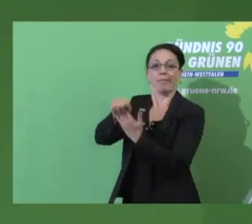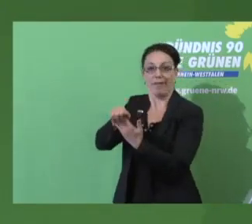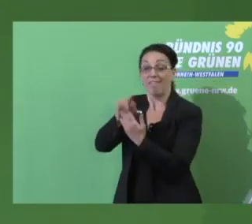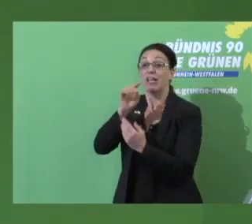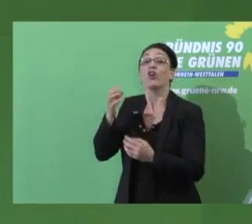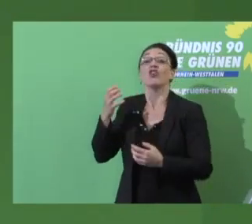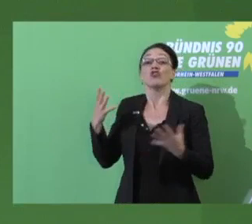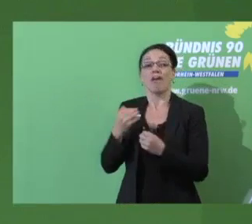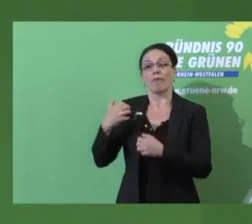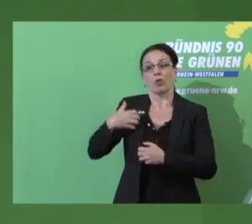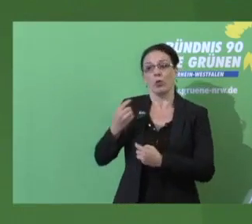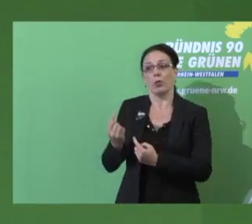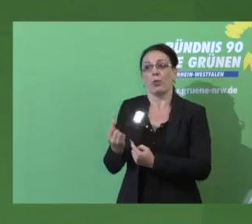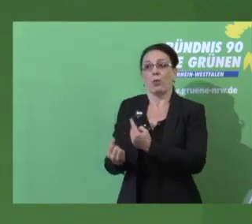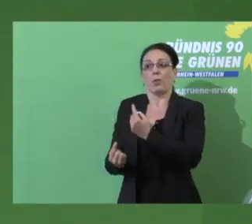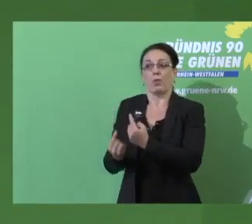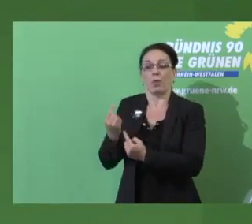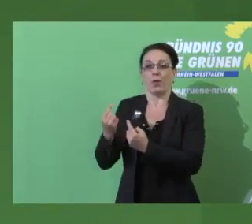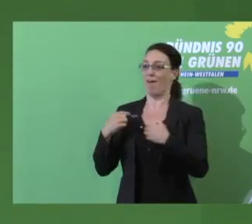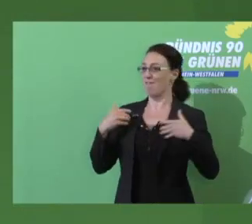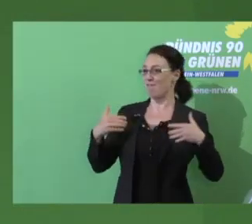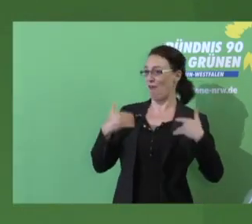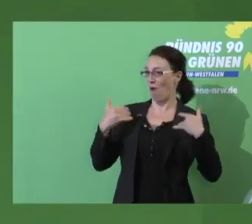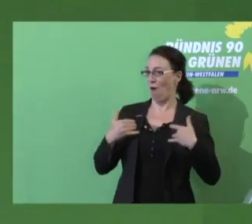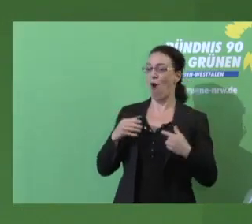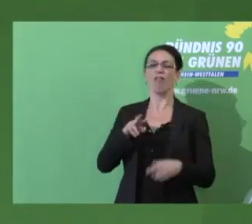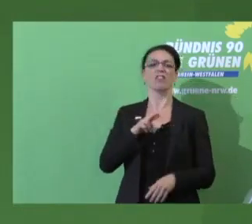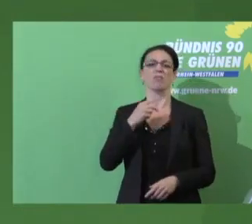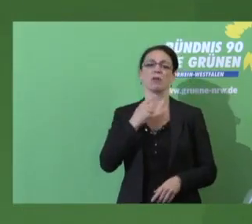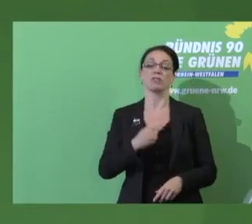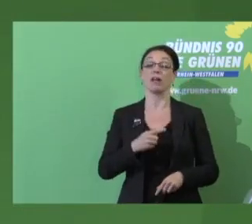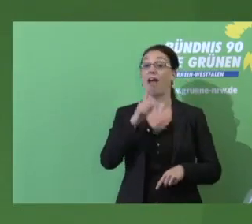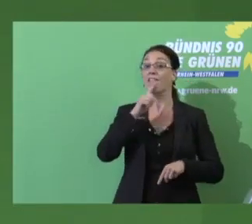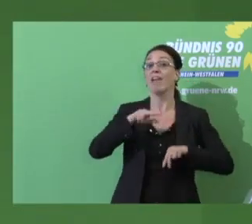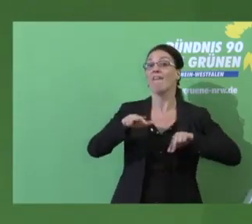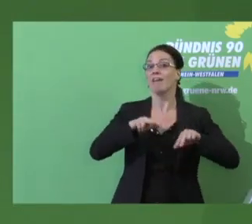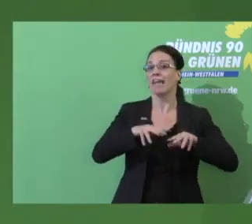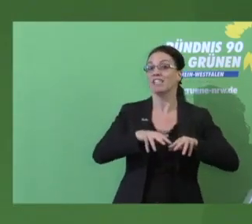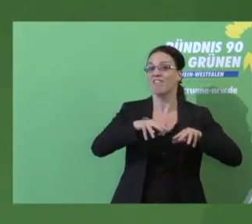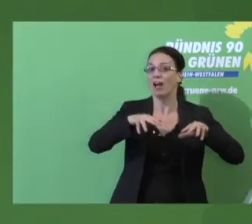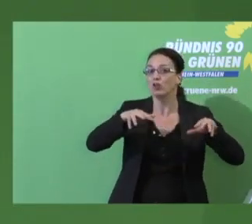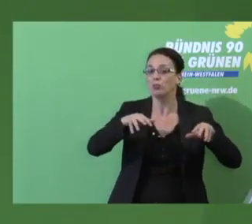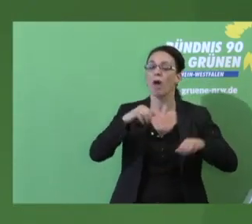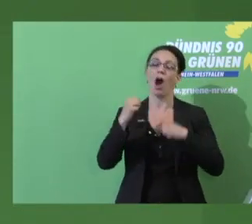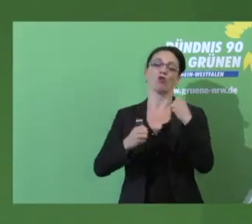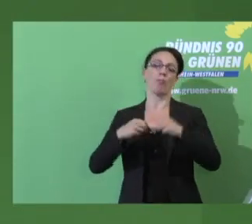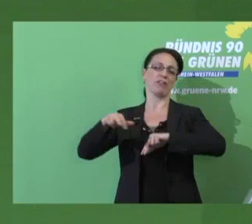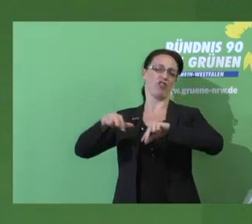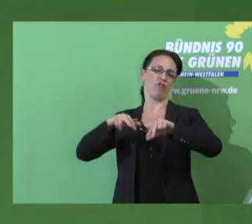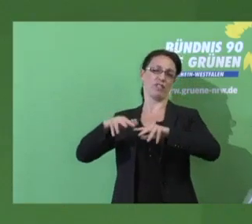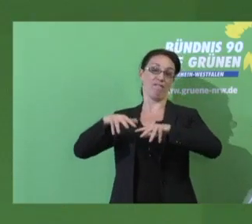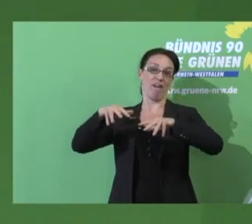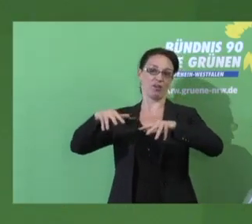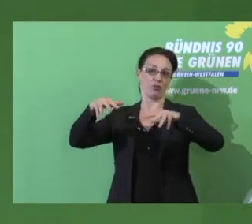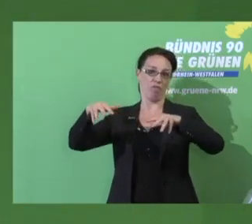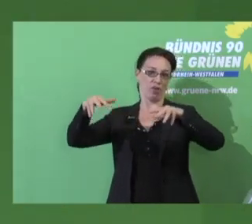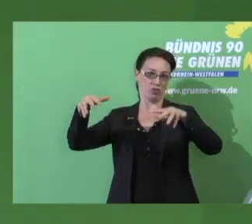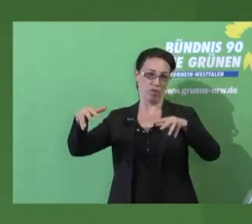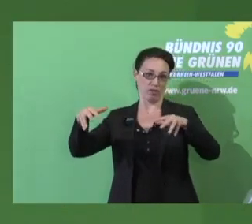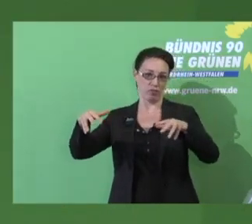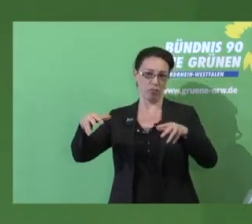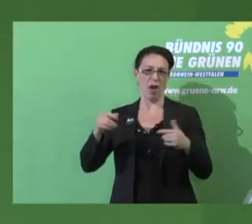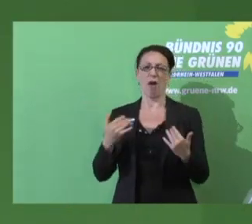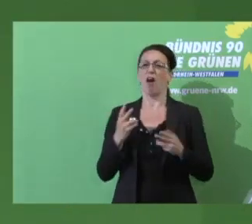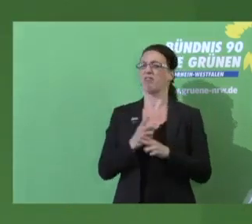Verkehrswachstum bringt Wirtschaftswachstum. Seit Jahrzehnten folgt daraus Betonpolitik, Lobbyistenpolitik,